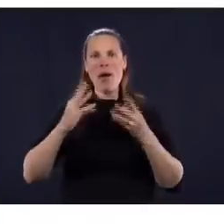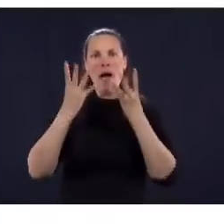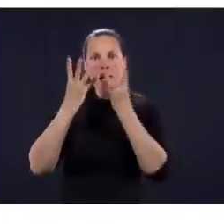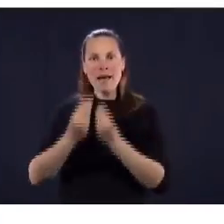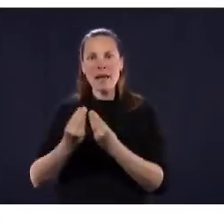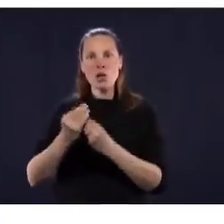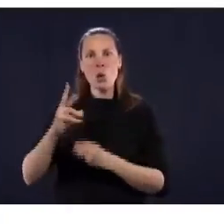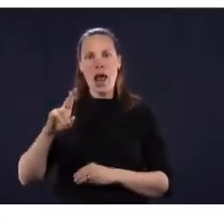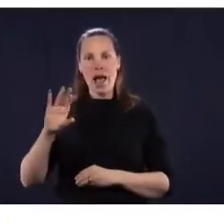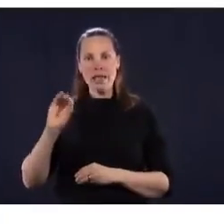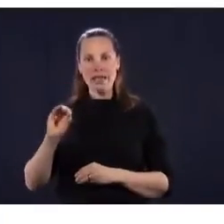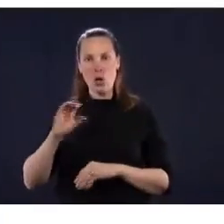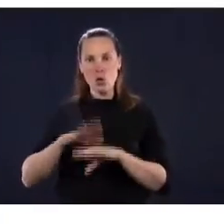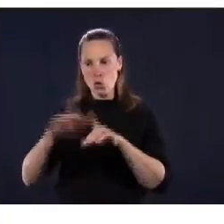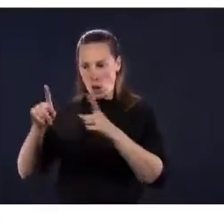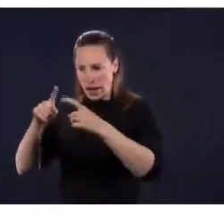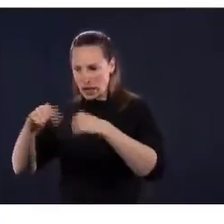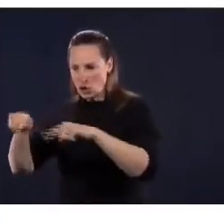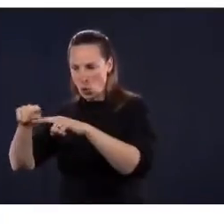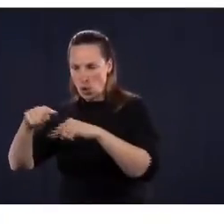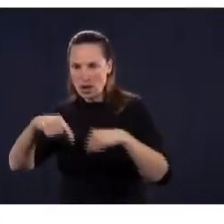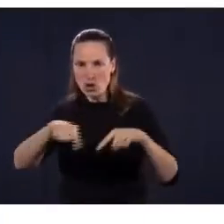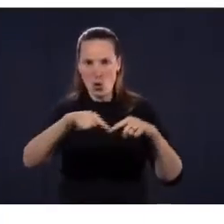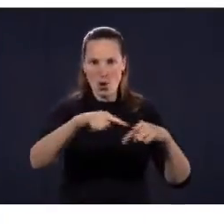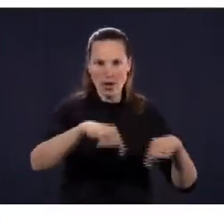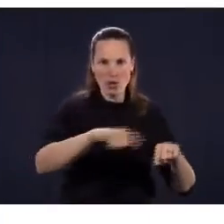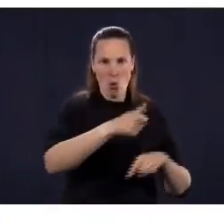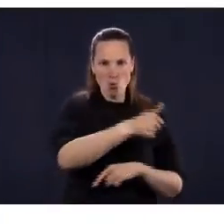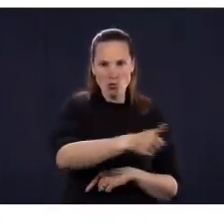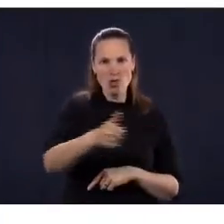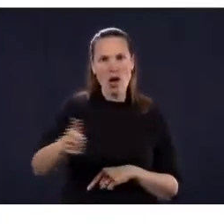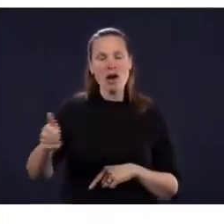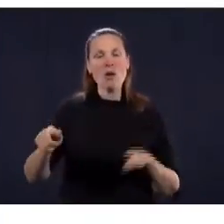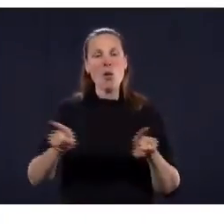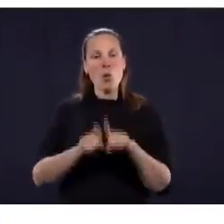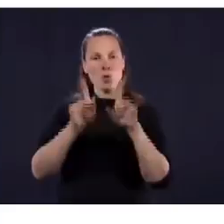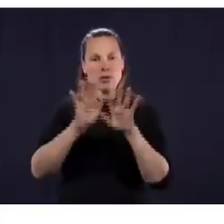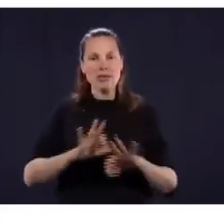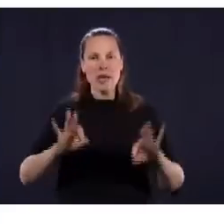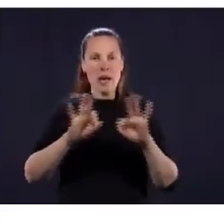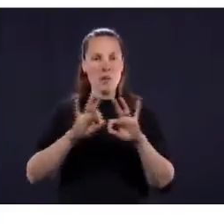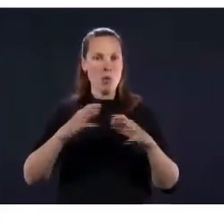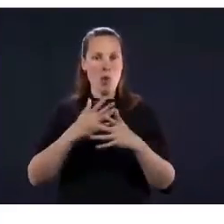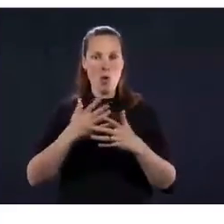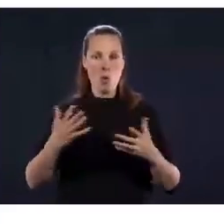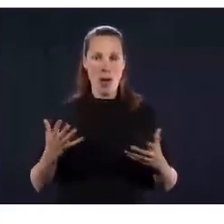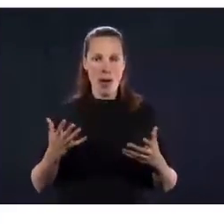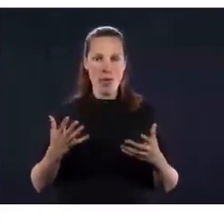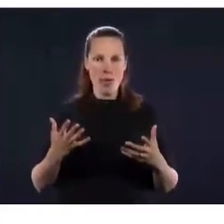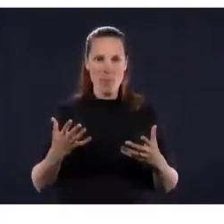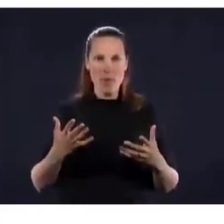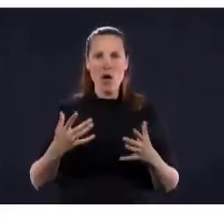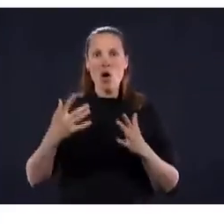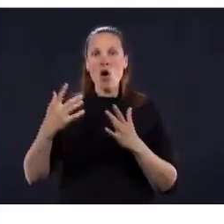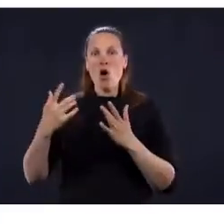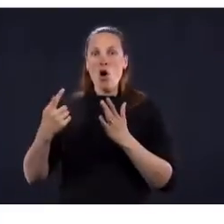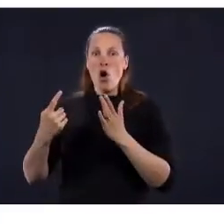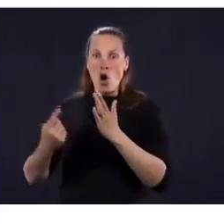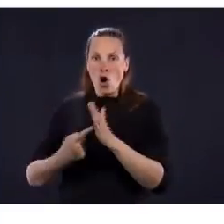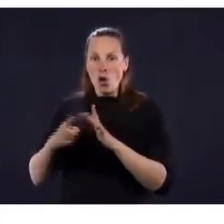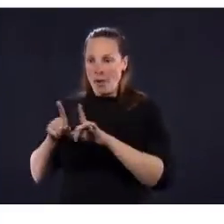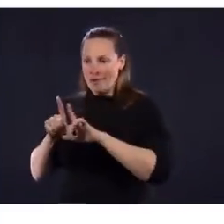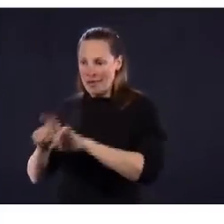notre référence, mais beaucoup plus la courbe des hospitalisations et des décès. Et l'analyse des agrégats, c'est-à-dire les